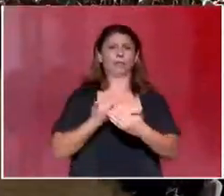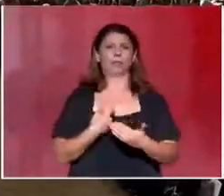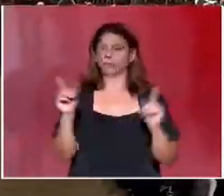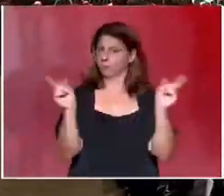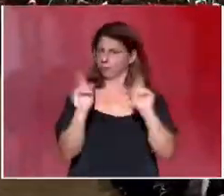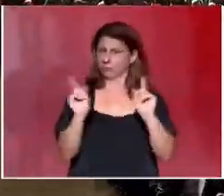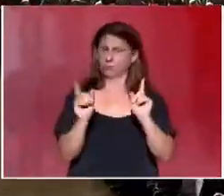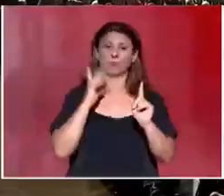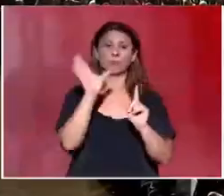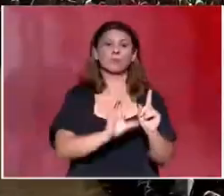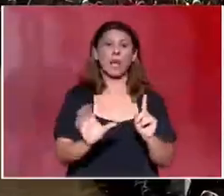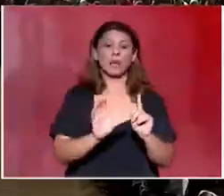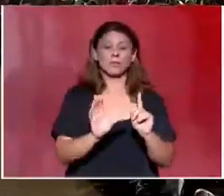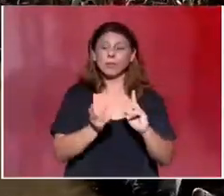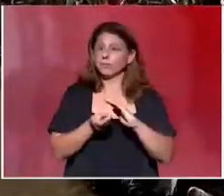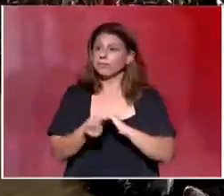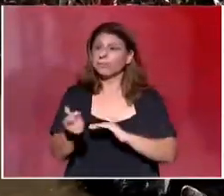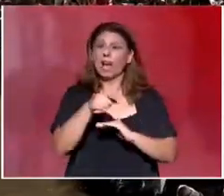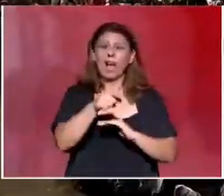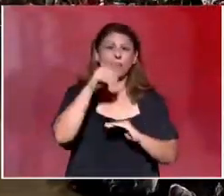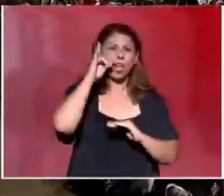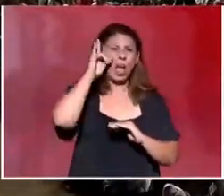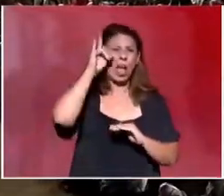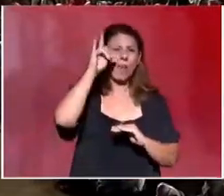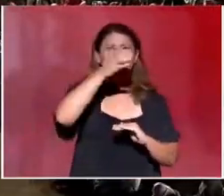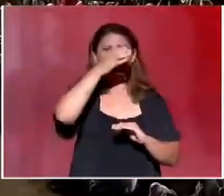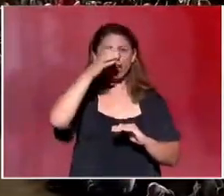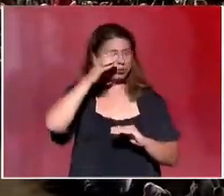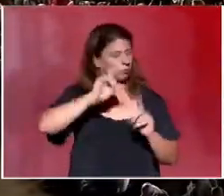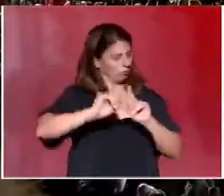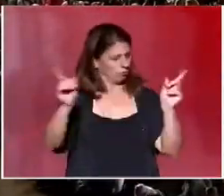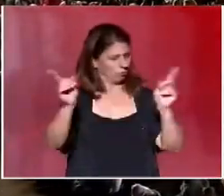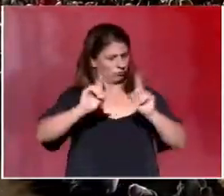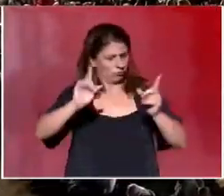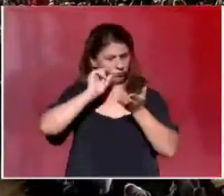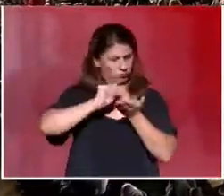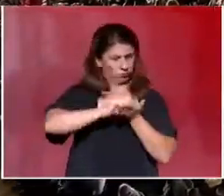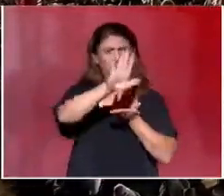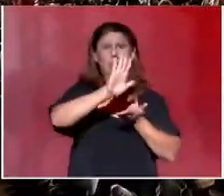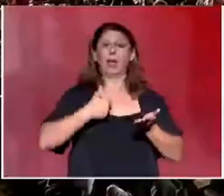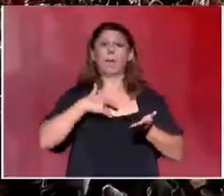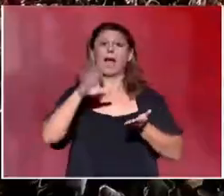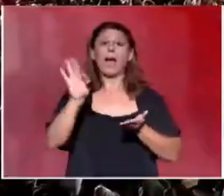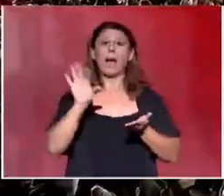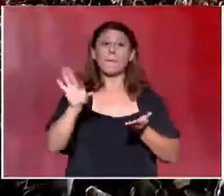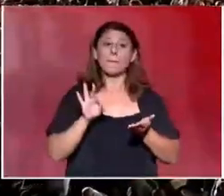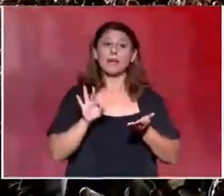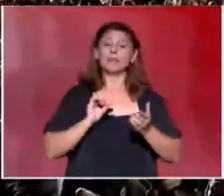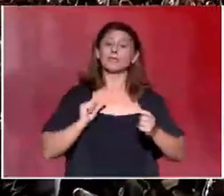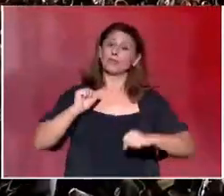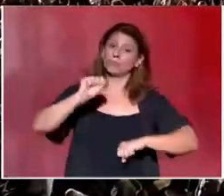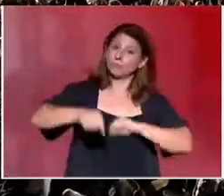να αναζητούμε τη φυγή στον εφιάλτη των ναρκωτικών και των εξαρτήσεων. Επιλέγουμε να πολεμάμε